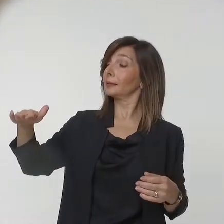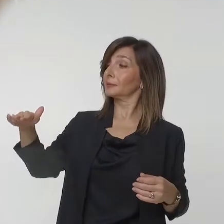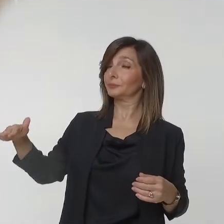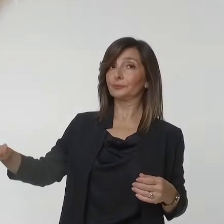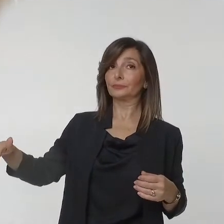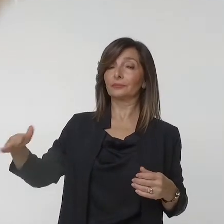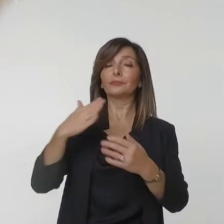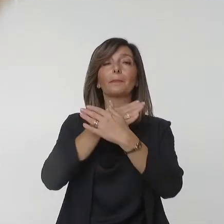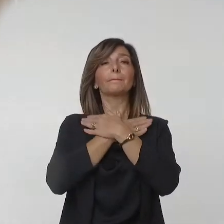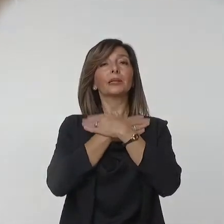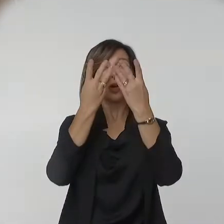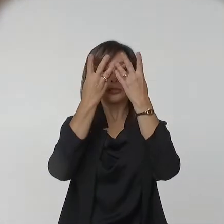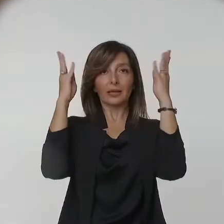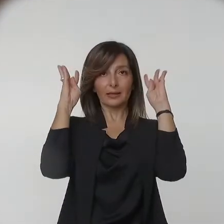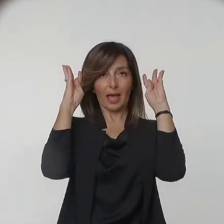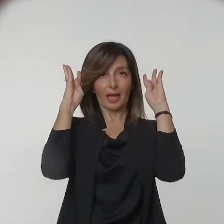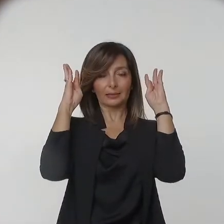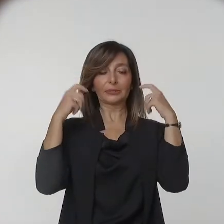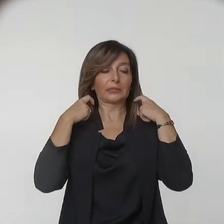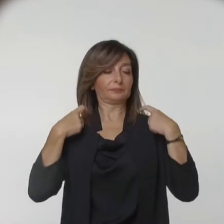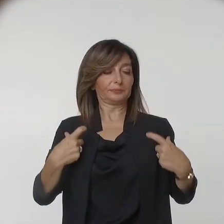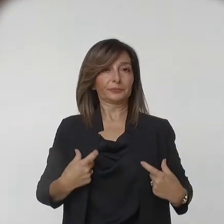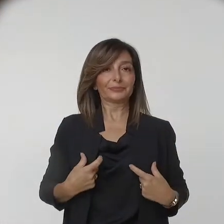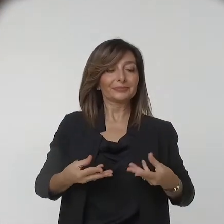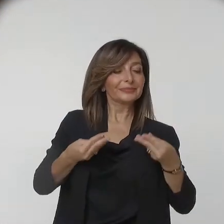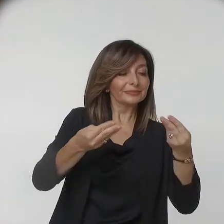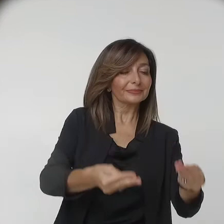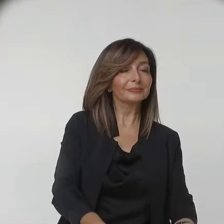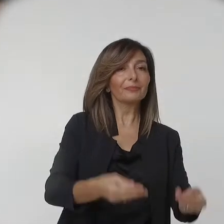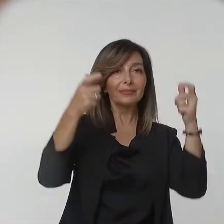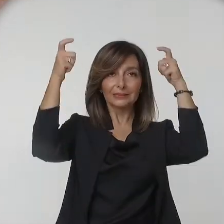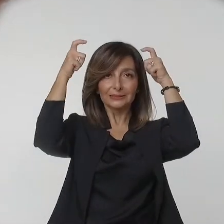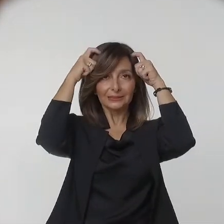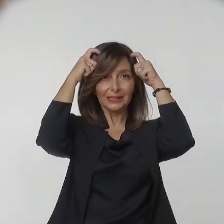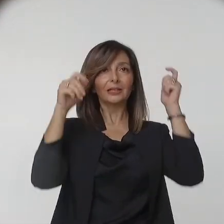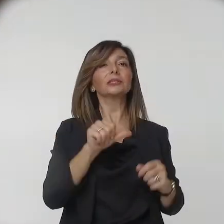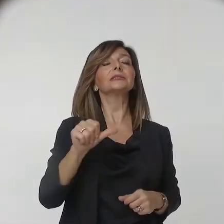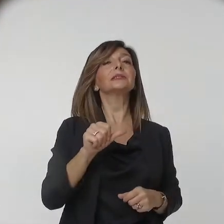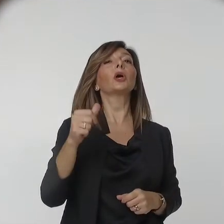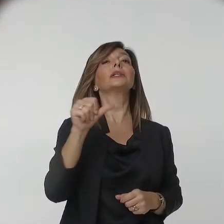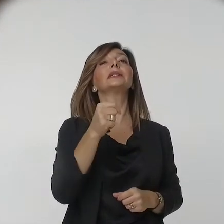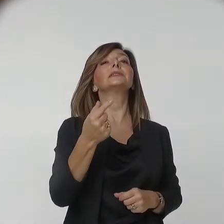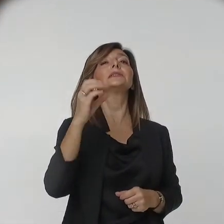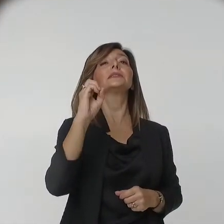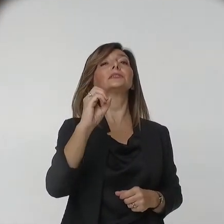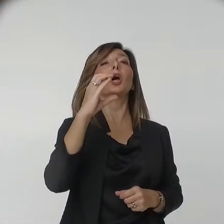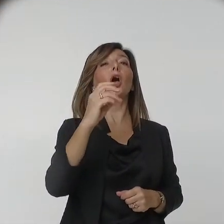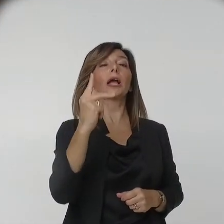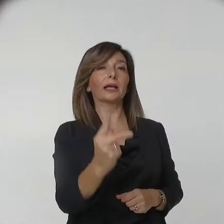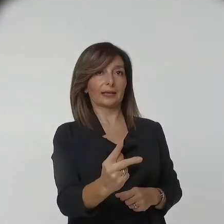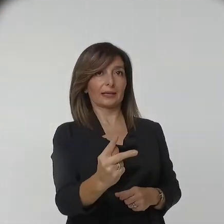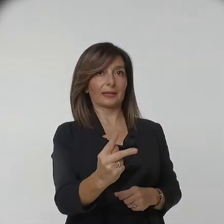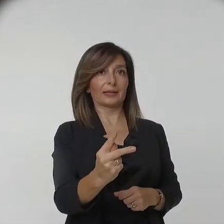Altare della Madonna del Carmine che consegna lo scapolare a San Simone Stocco del pittore Piero Angeloni